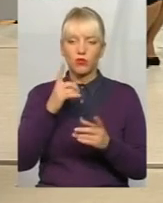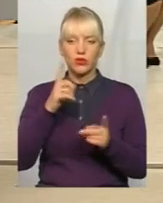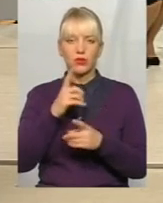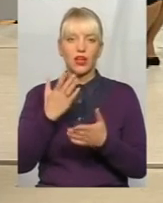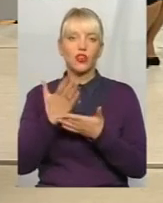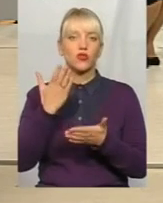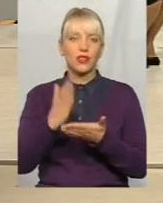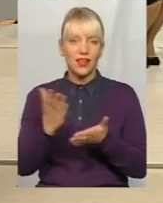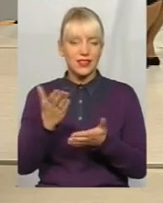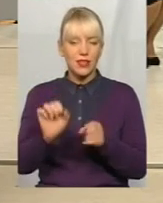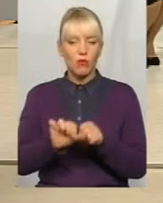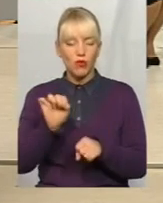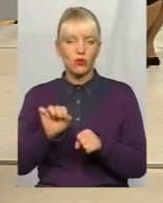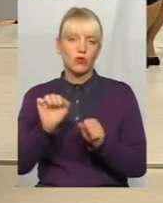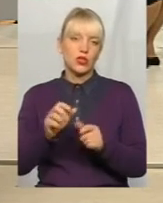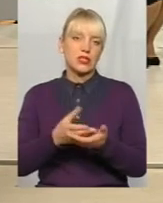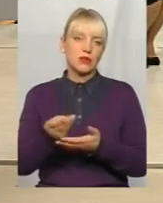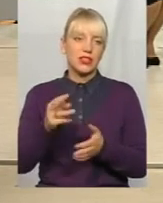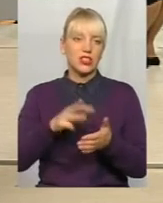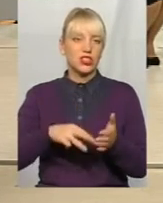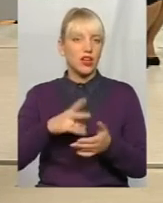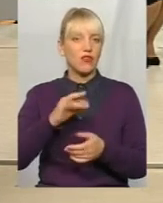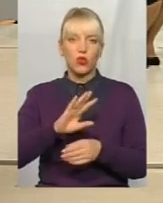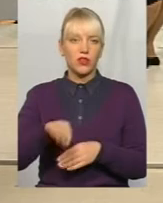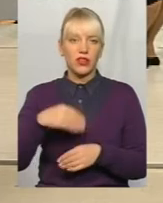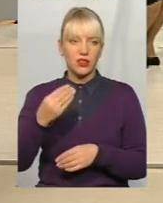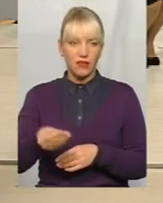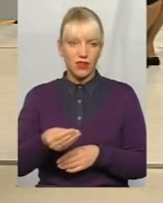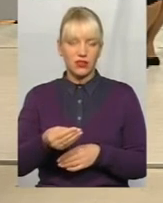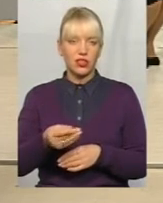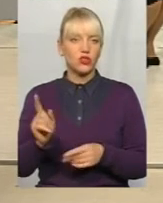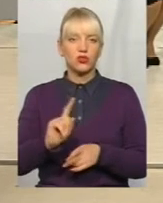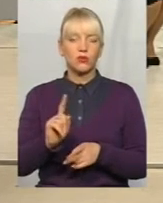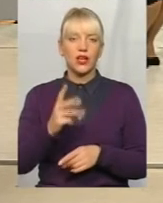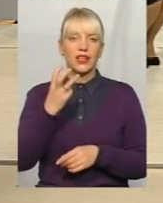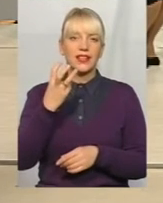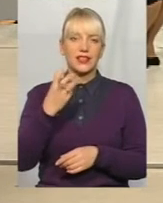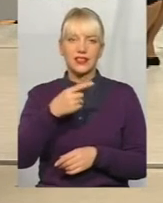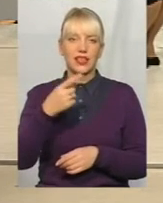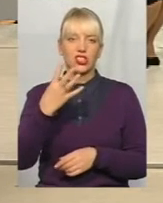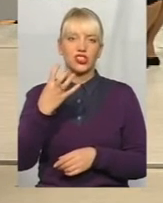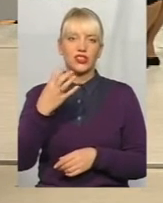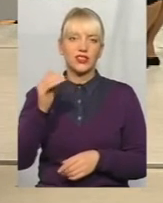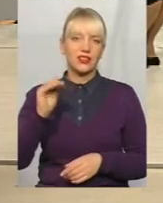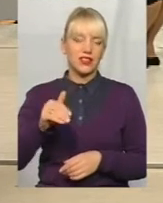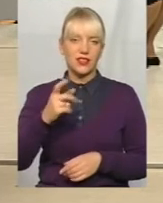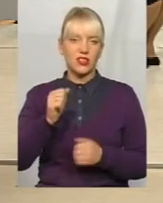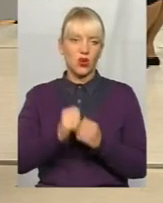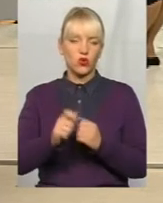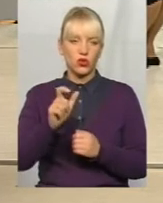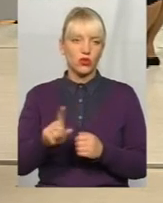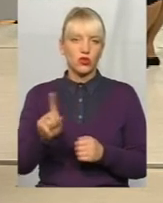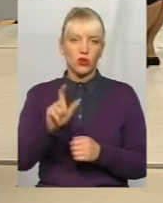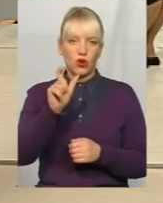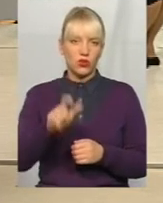є порушення, і сплатити штрафи. Але ж не давати розгоряти по 300-400 тисяч на кожну людину, щоб взагалі людині